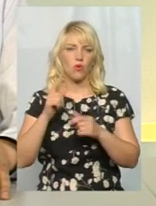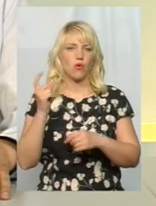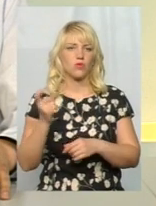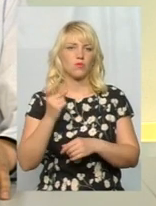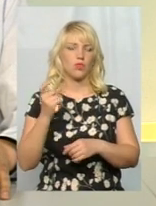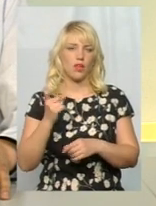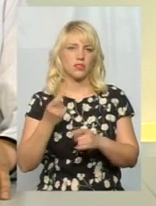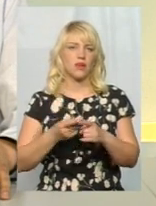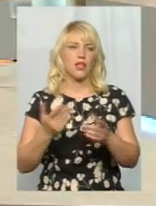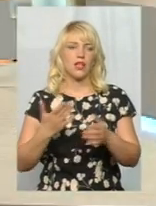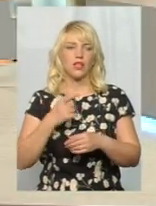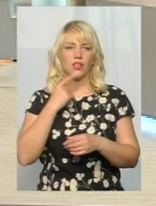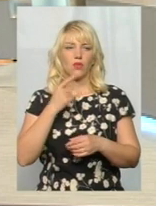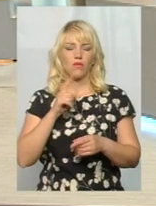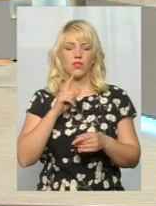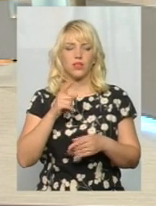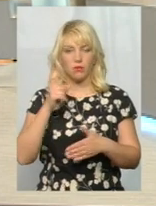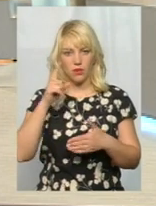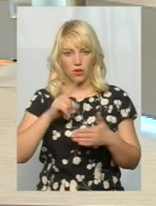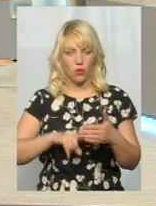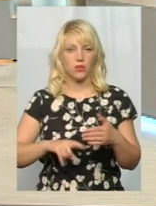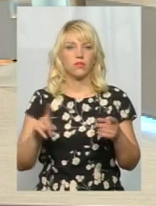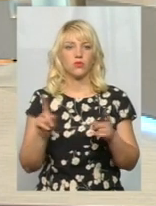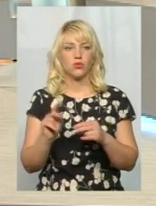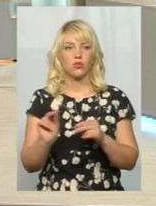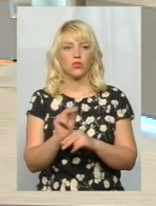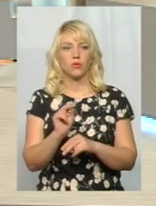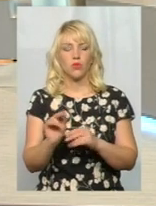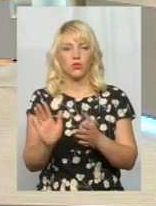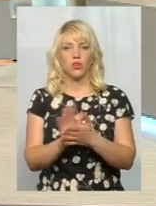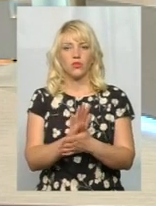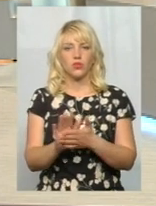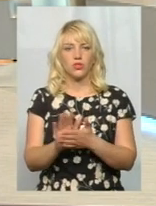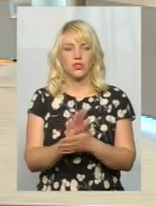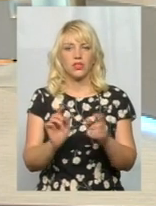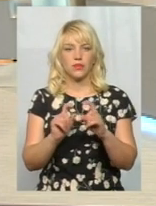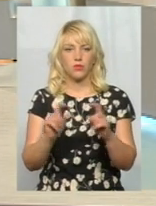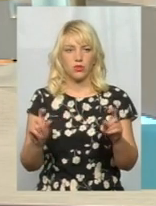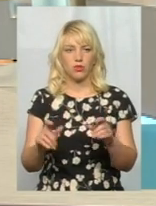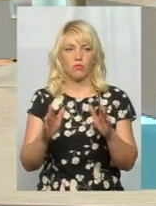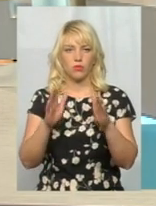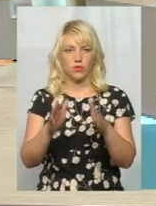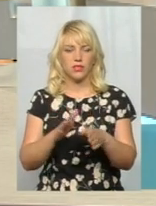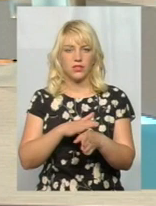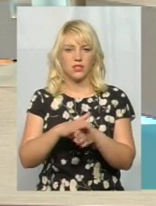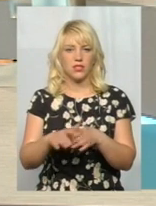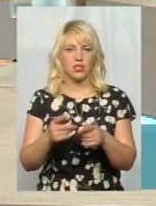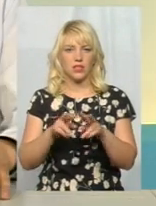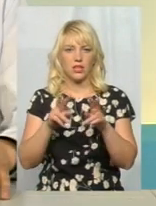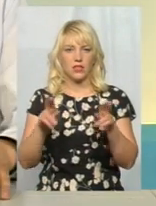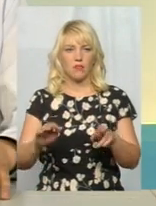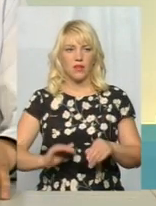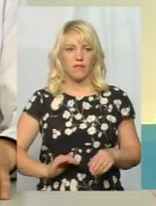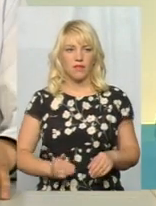Петруком, який говорить переконливо, що ремонт очисних споруд, реконструкцію буде здійснювати ця ж сама фірма.